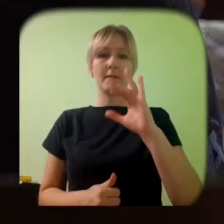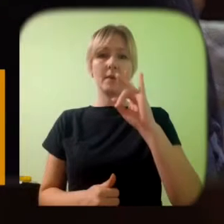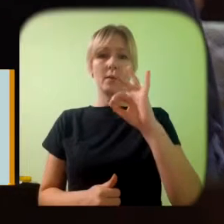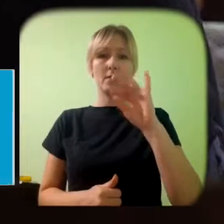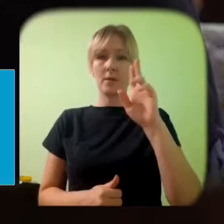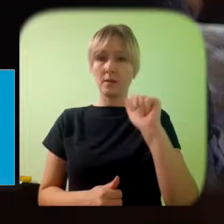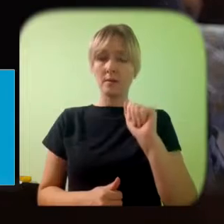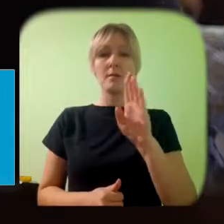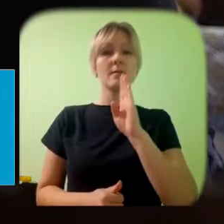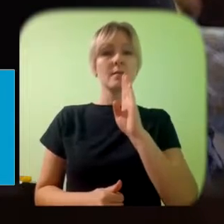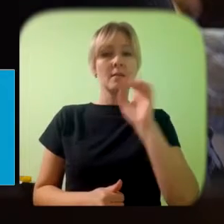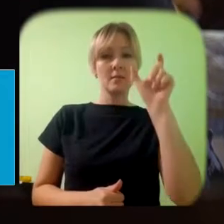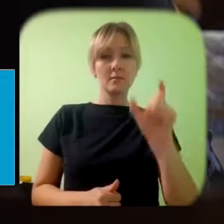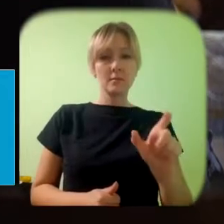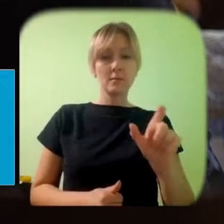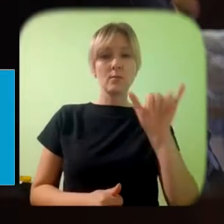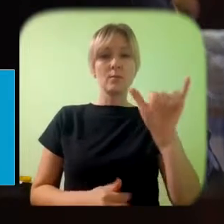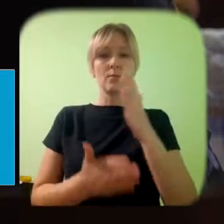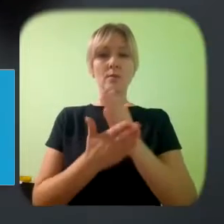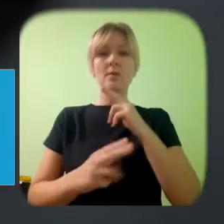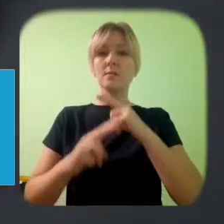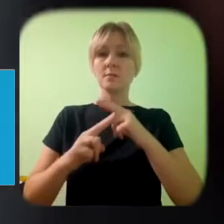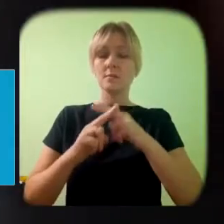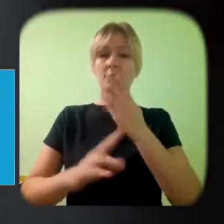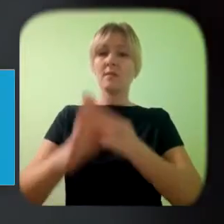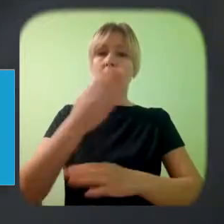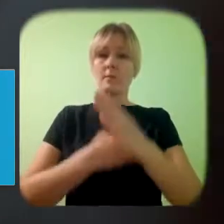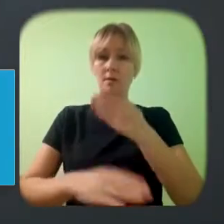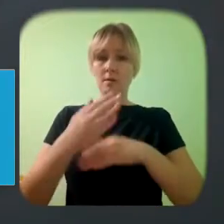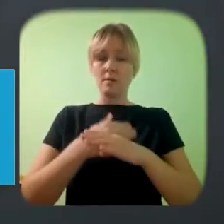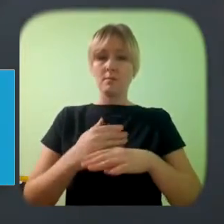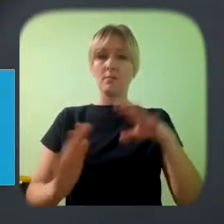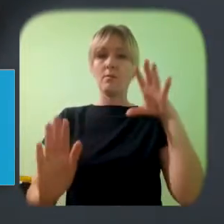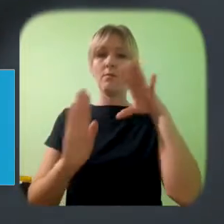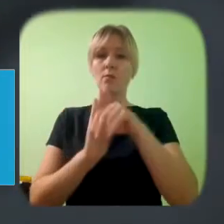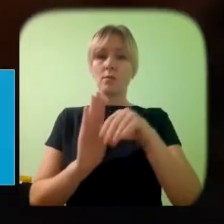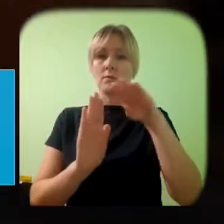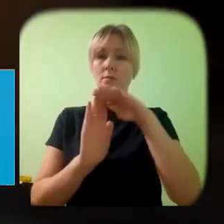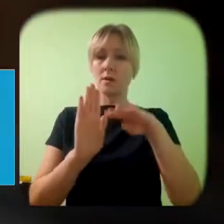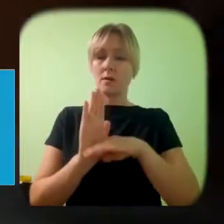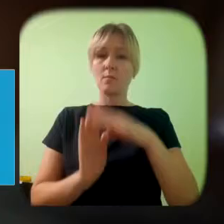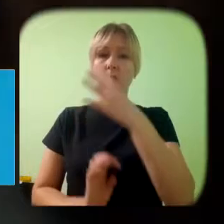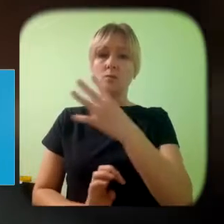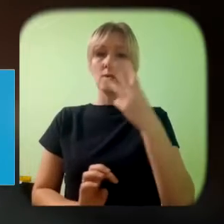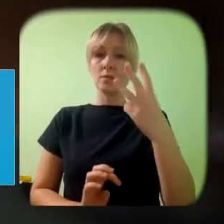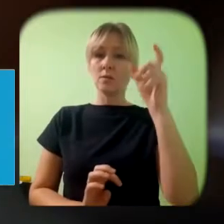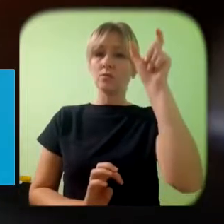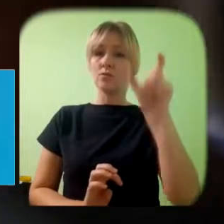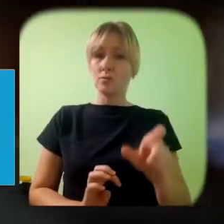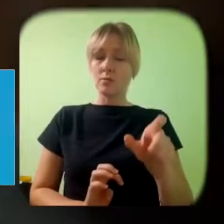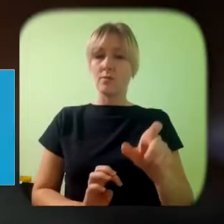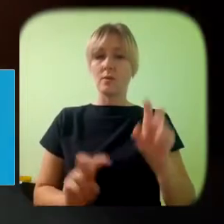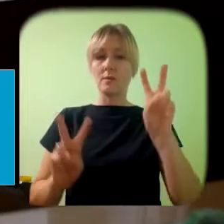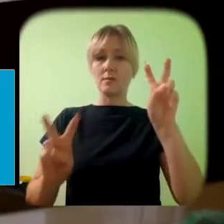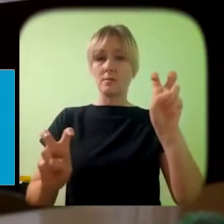Viorica Sile are în îngrijire o soră cu dizabilitate. Ea este una din cele 43 de femei beneficiare ale proiectului Acceptă